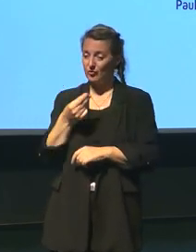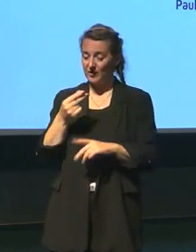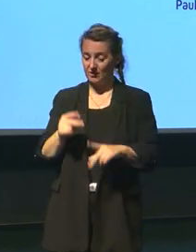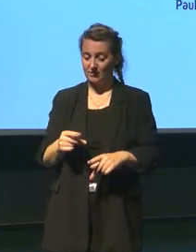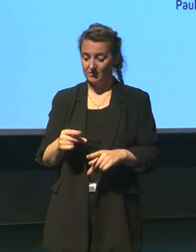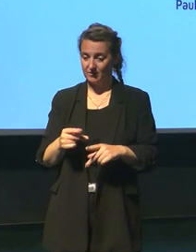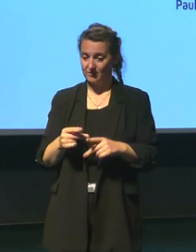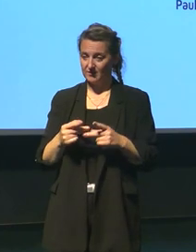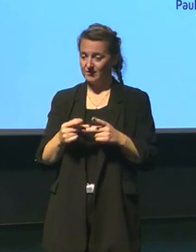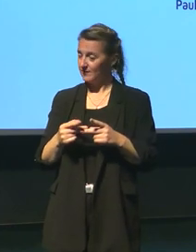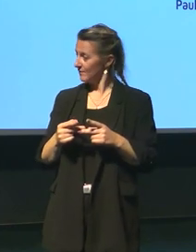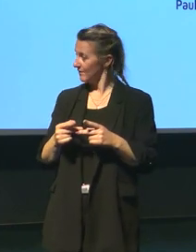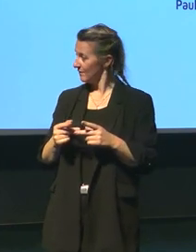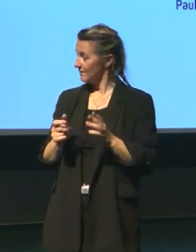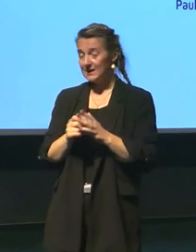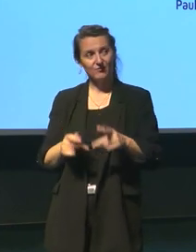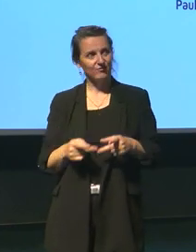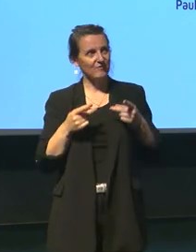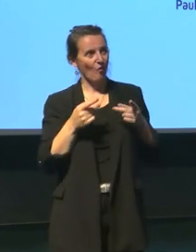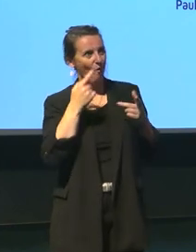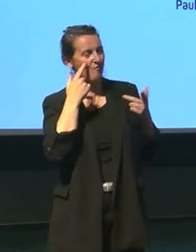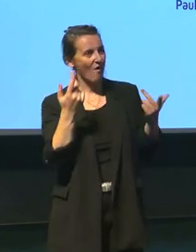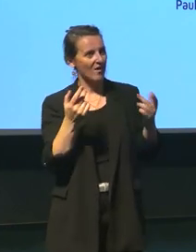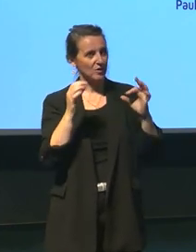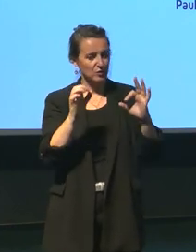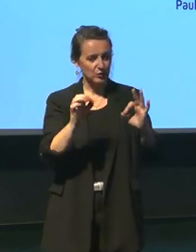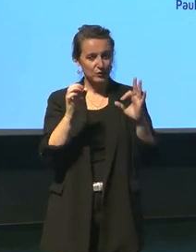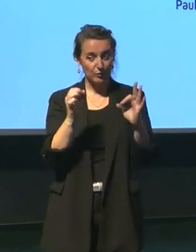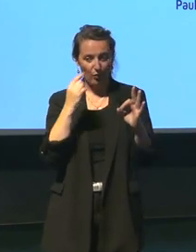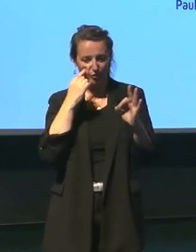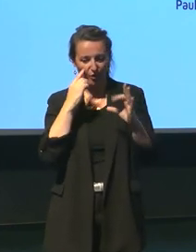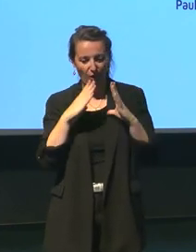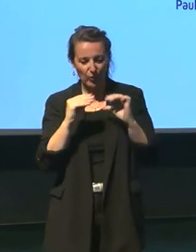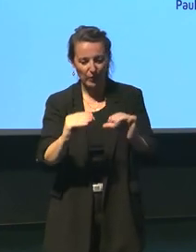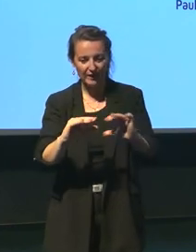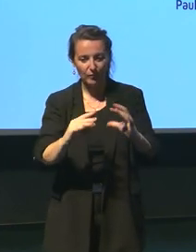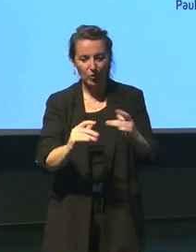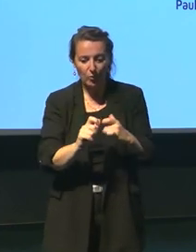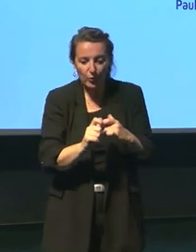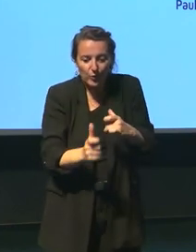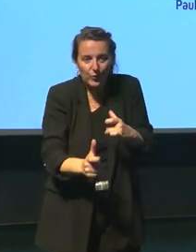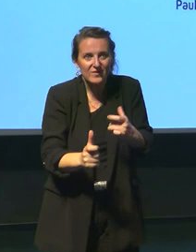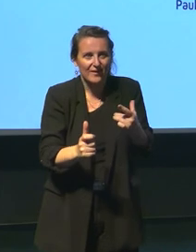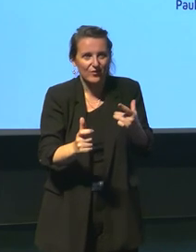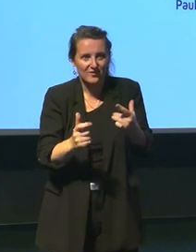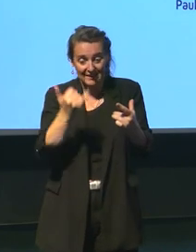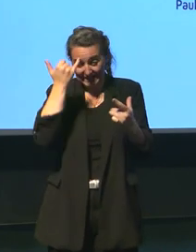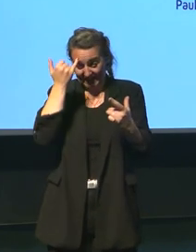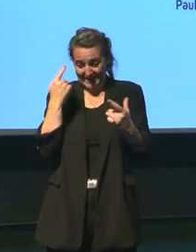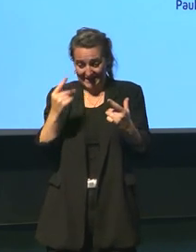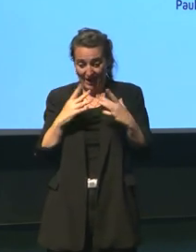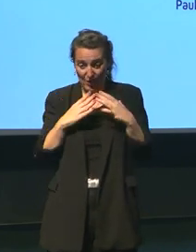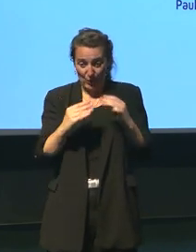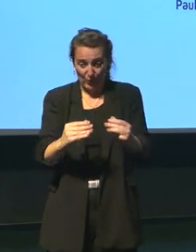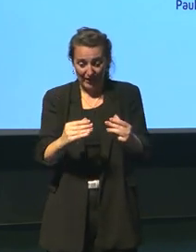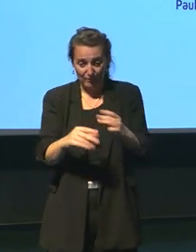assister à la réalisation de certaines de ses idées visionnaires ? Bonne question alors en